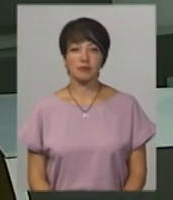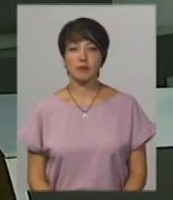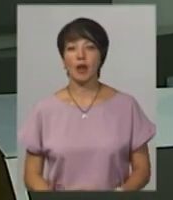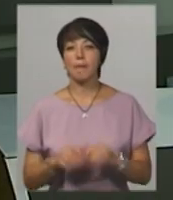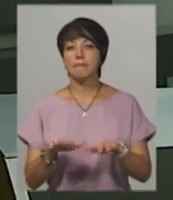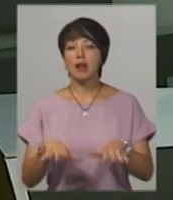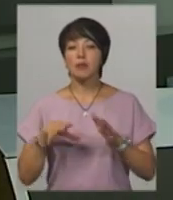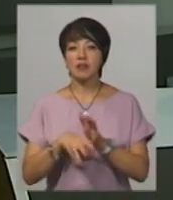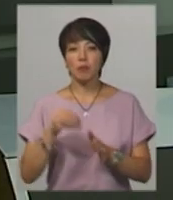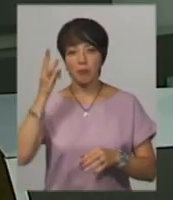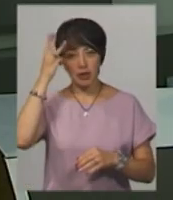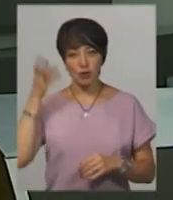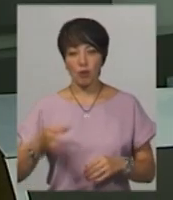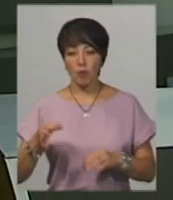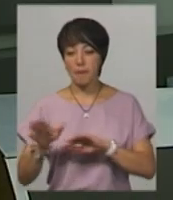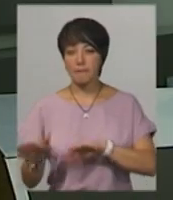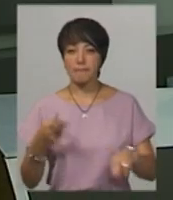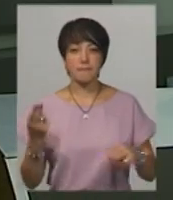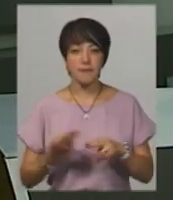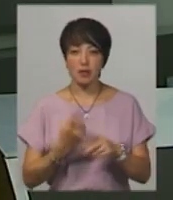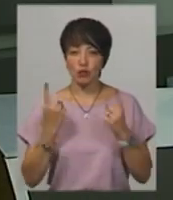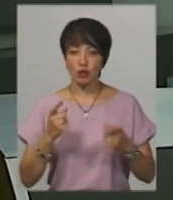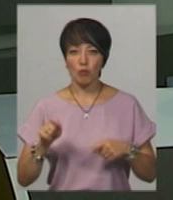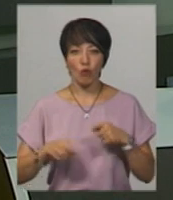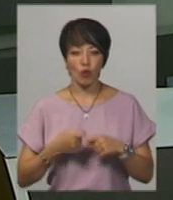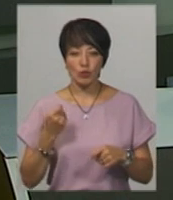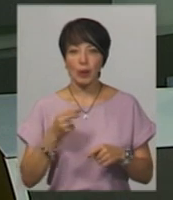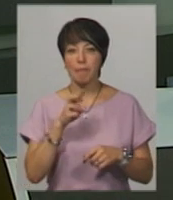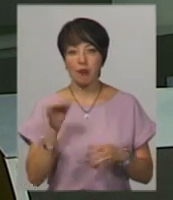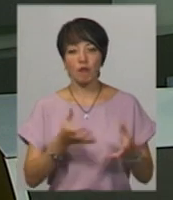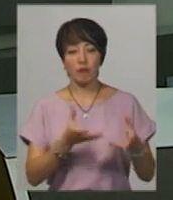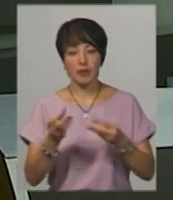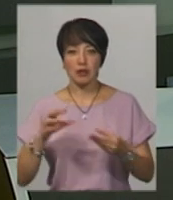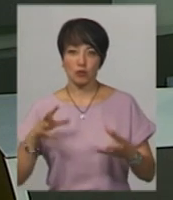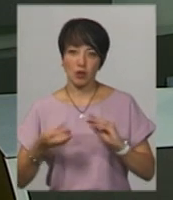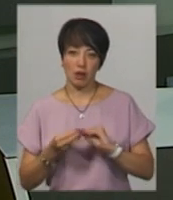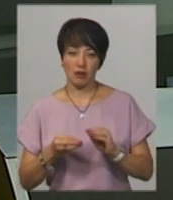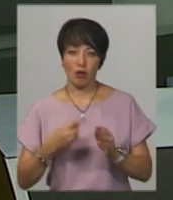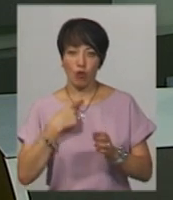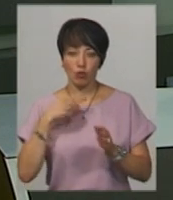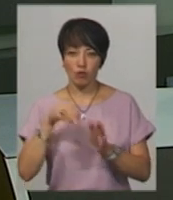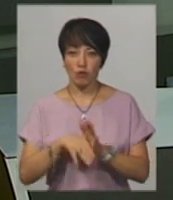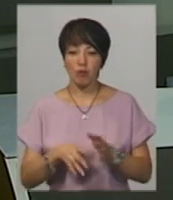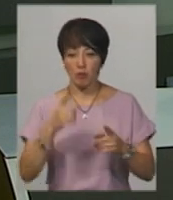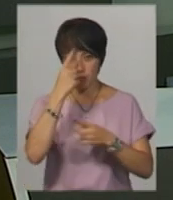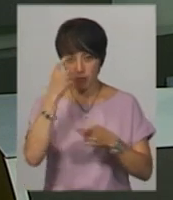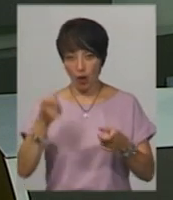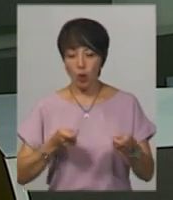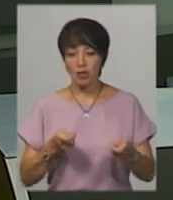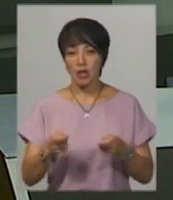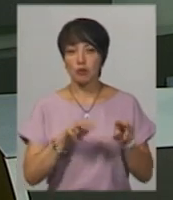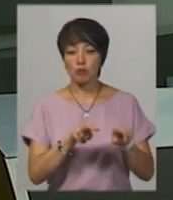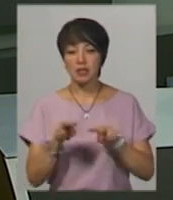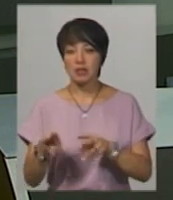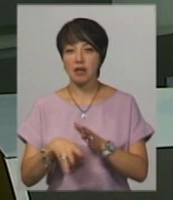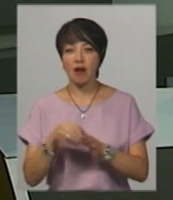Парламентські вибори в Хмельницькій області минули без значних порушень, які б вплинули на результат голосування. Повідомляє координатор спостереження за